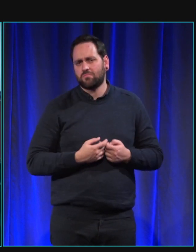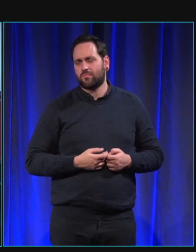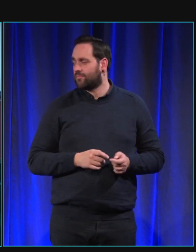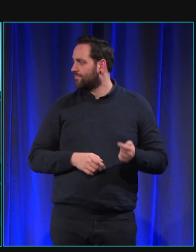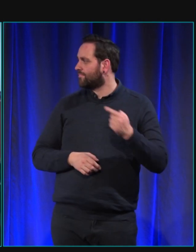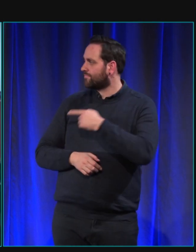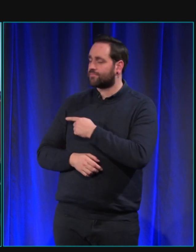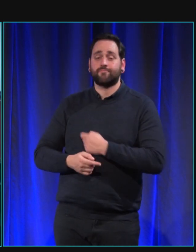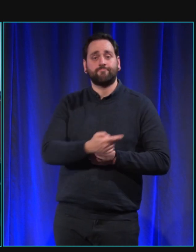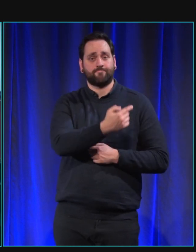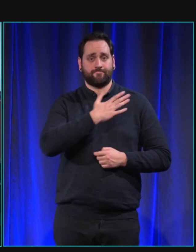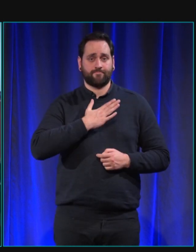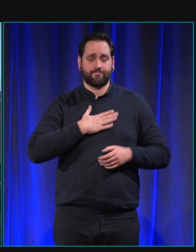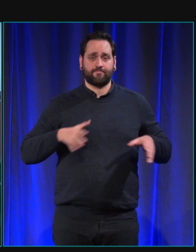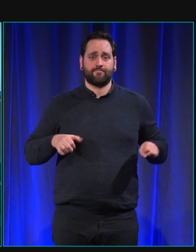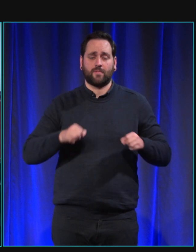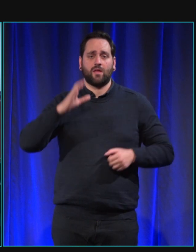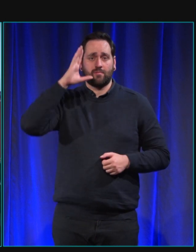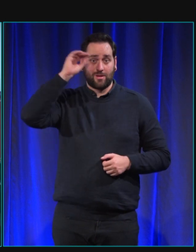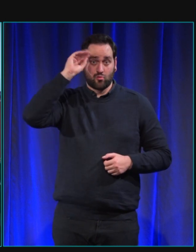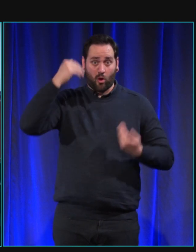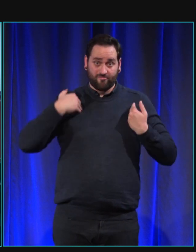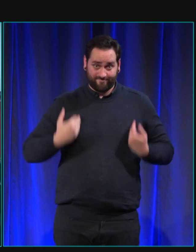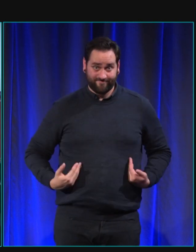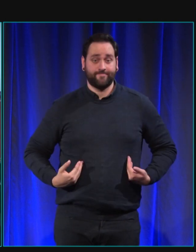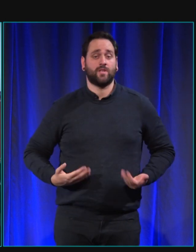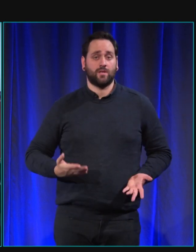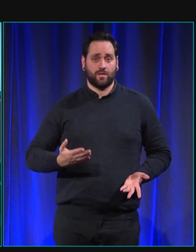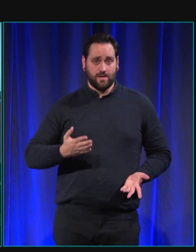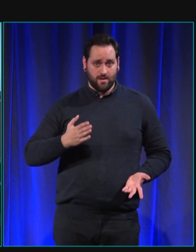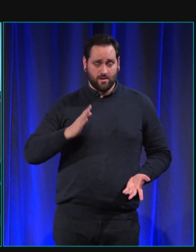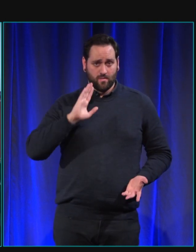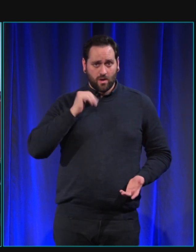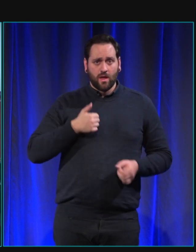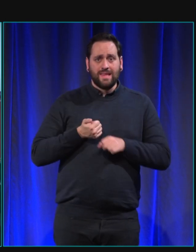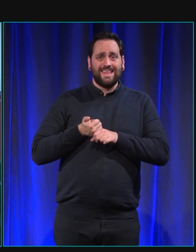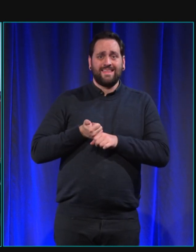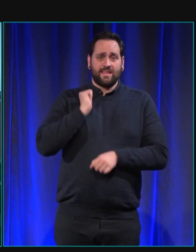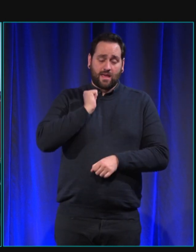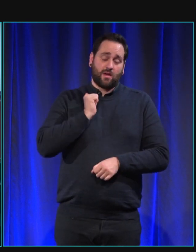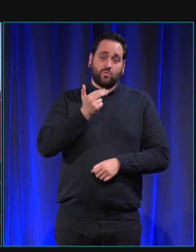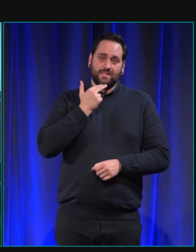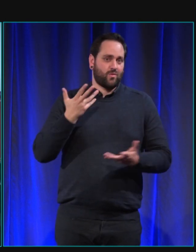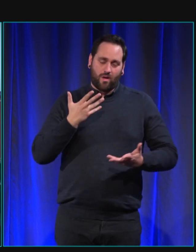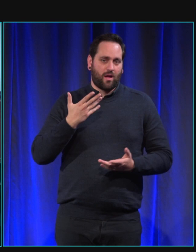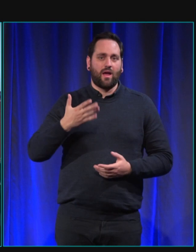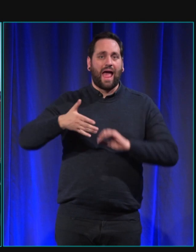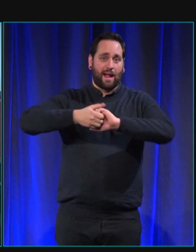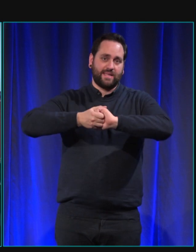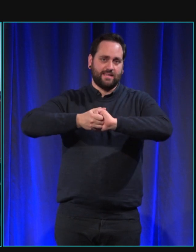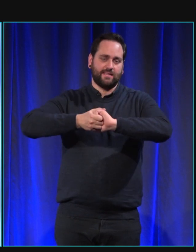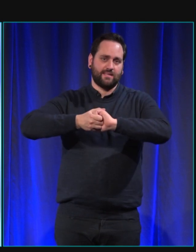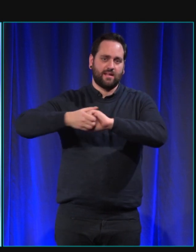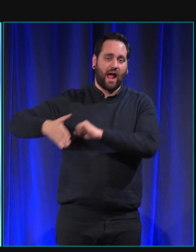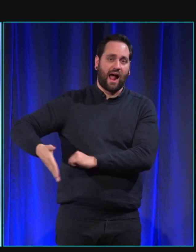moi étant étudiante en fait je me suis l'année dernière beaucoup appuyée sur des amis qui l'ont fait